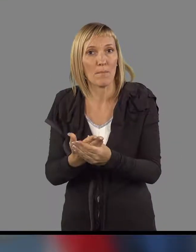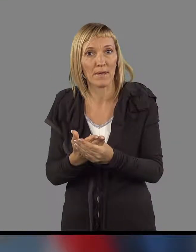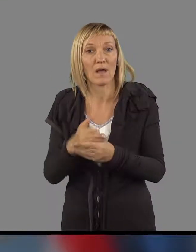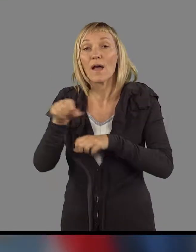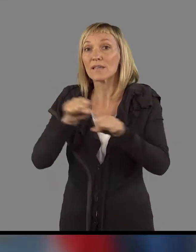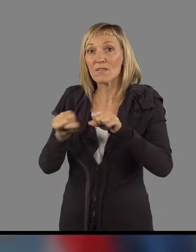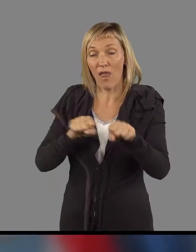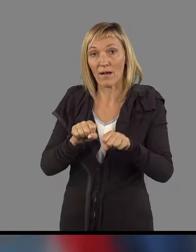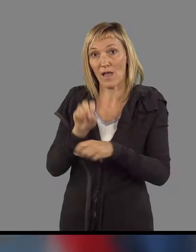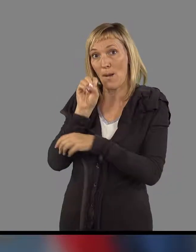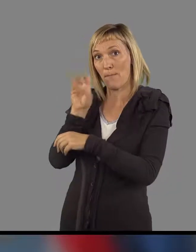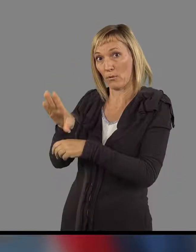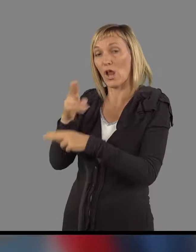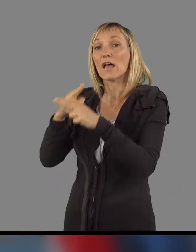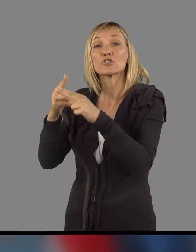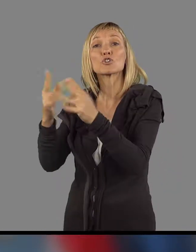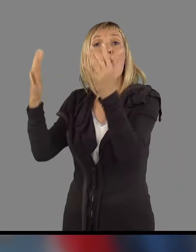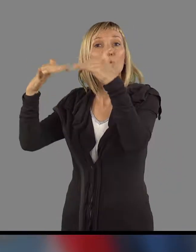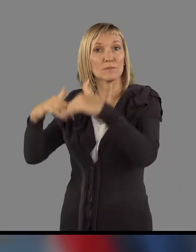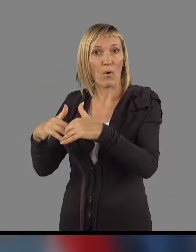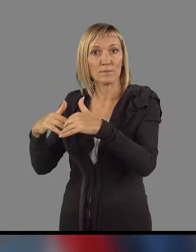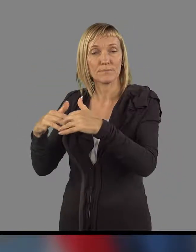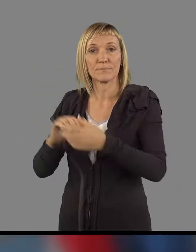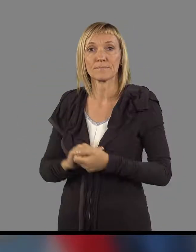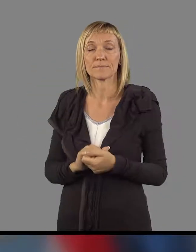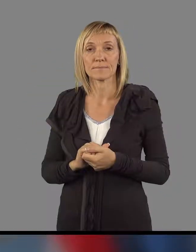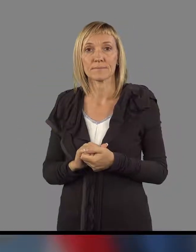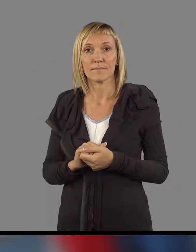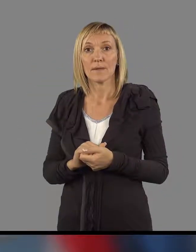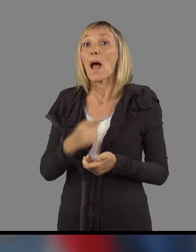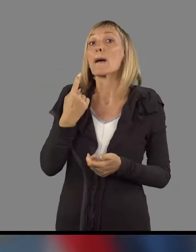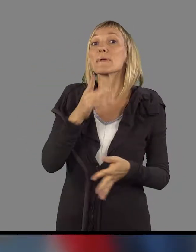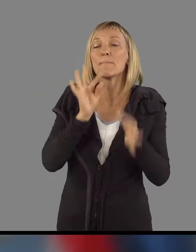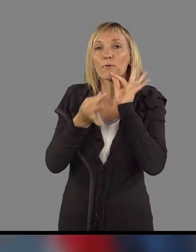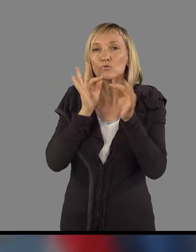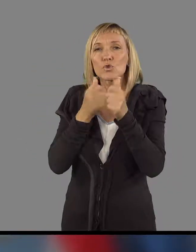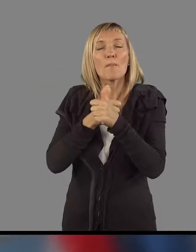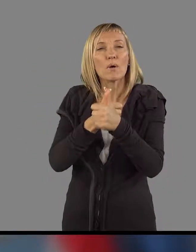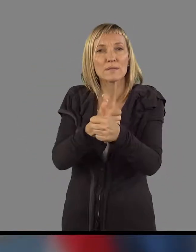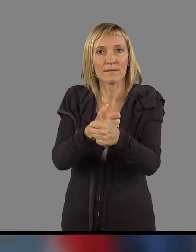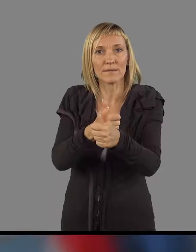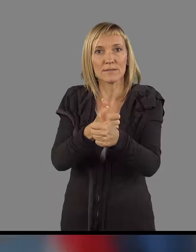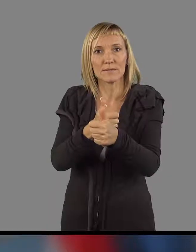ki ga vlada pošilja v državni zbor. skušamo zasledovati